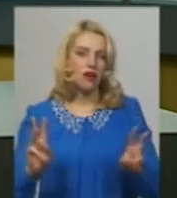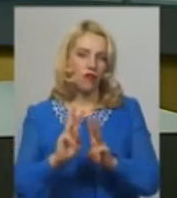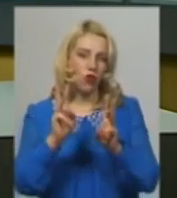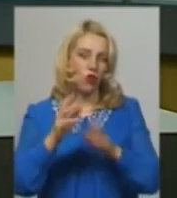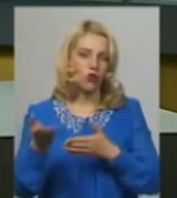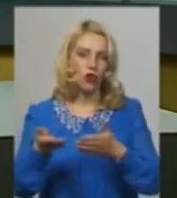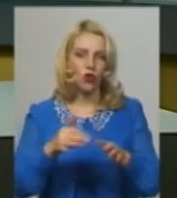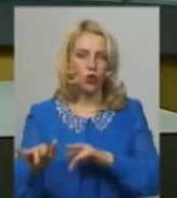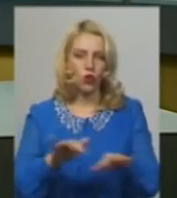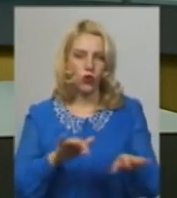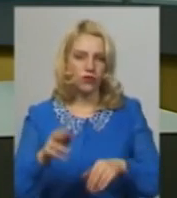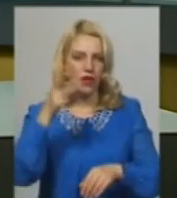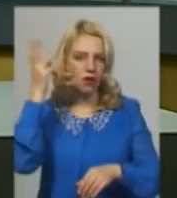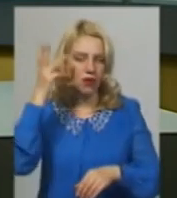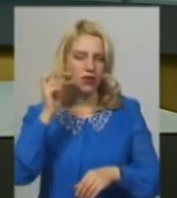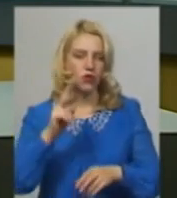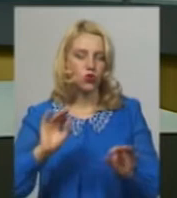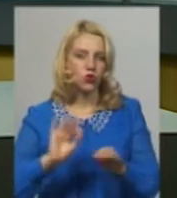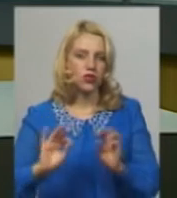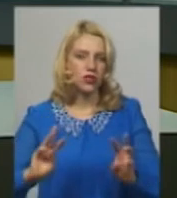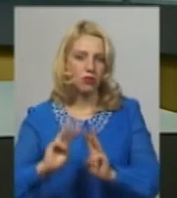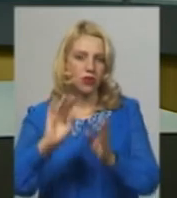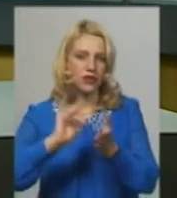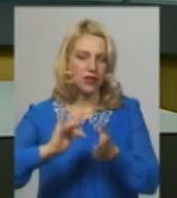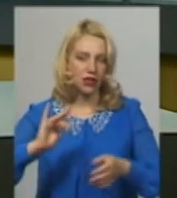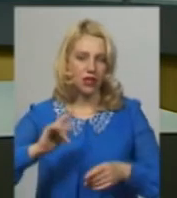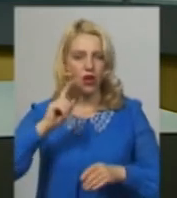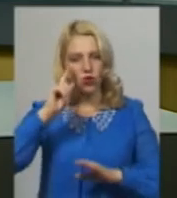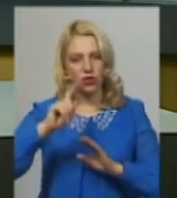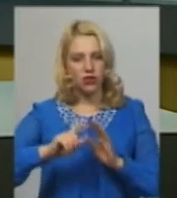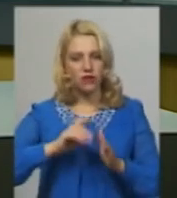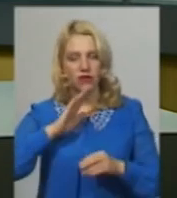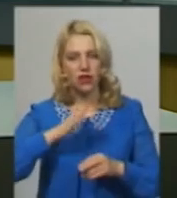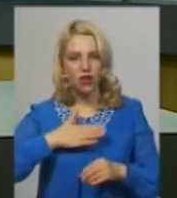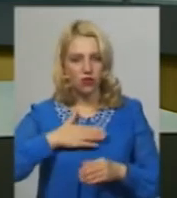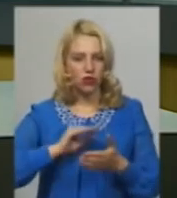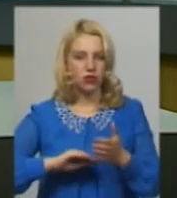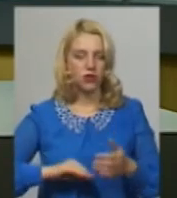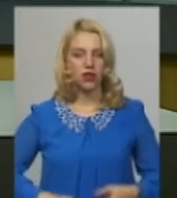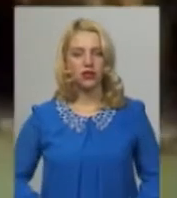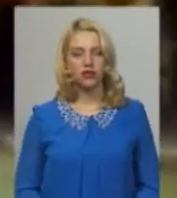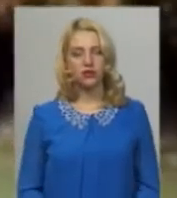запалив його в обласному центрі, в учасників естафети дізнавався Андрій Гуменний. Подробиці далі.